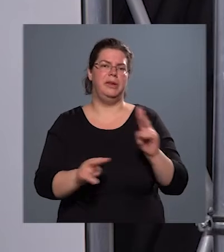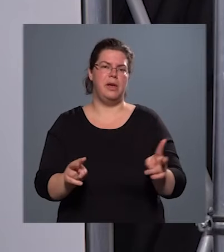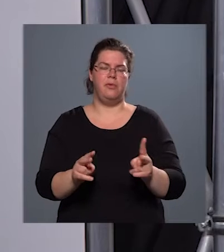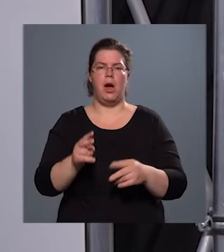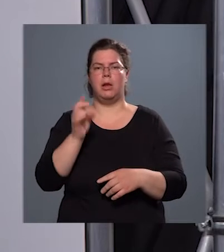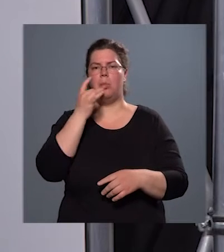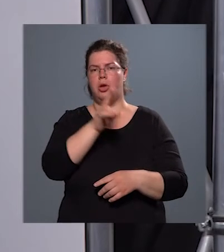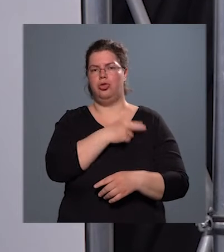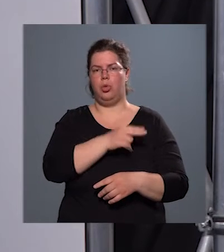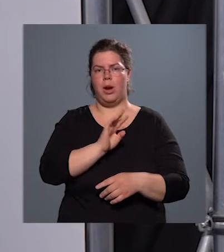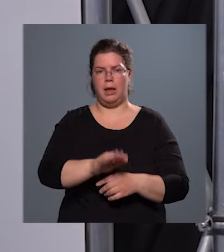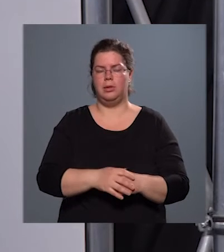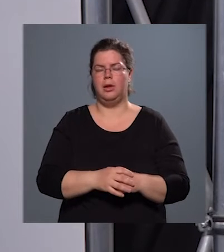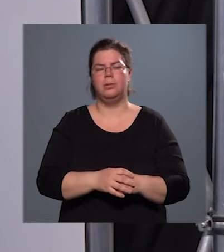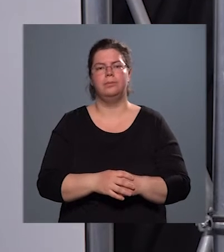kórháznak.